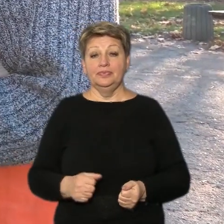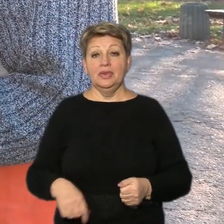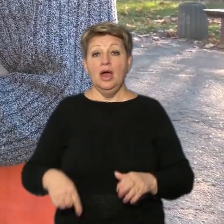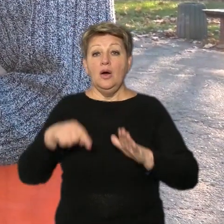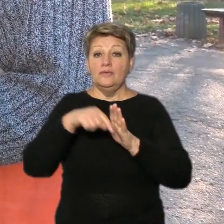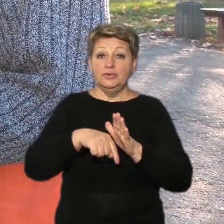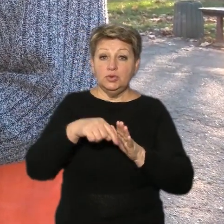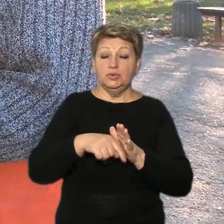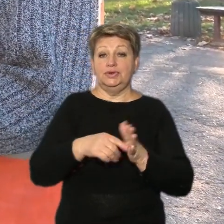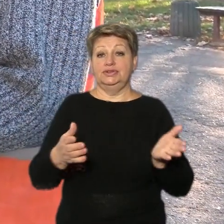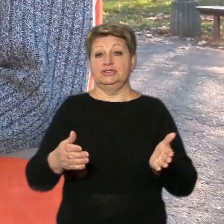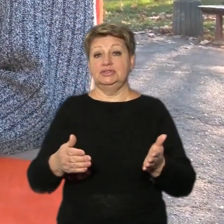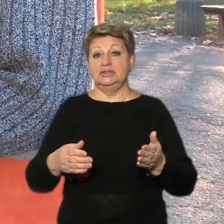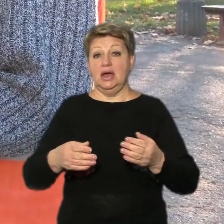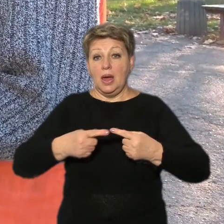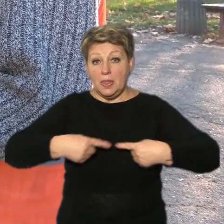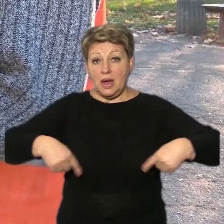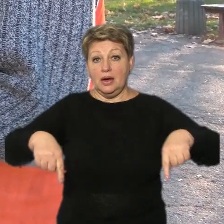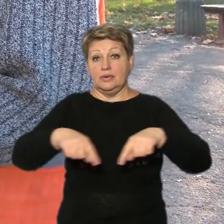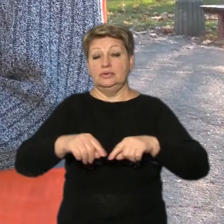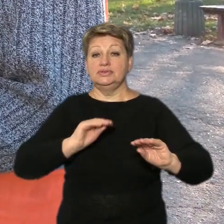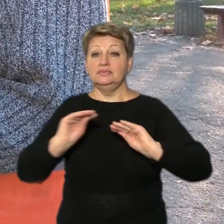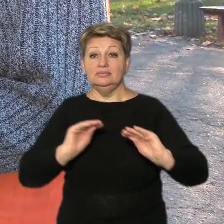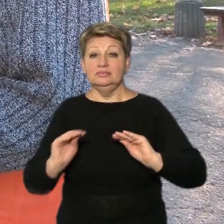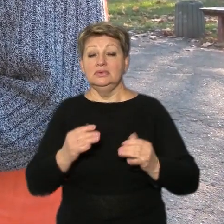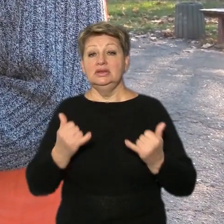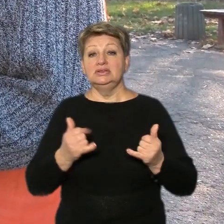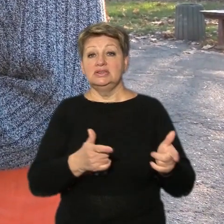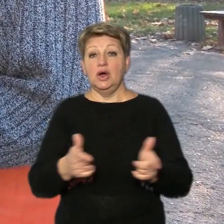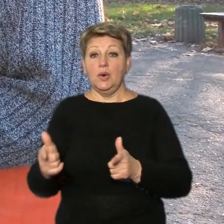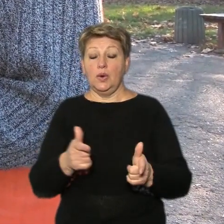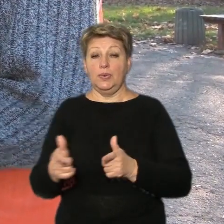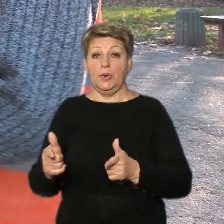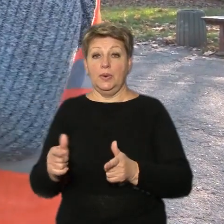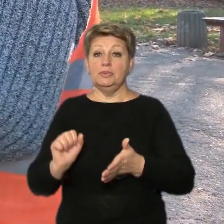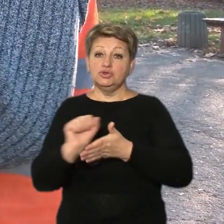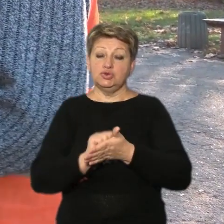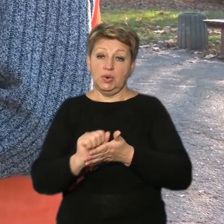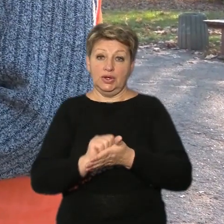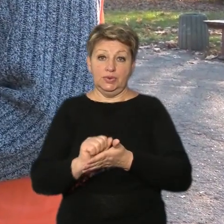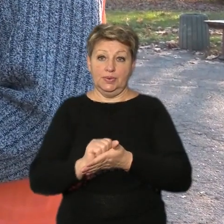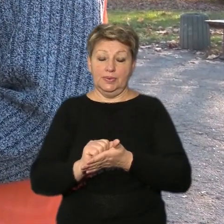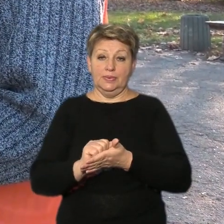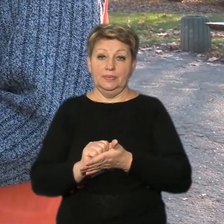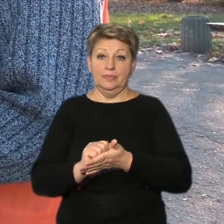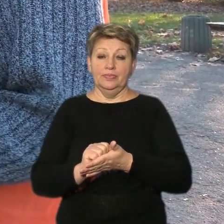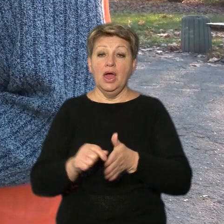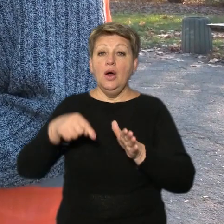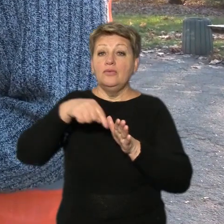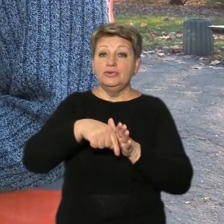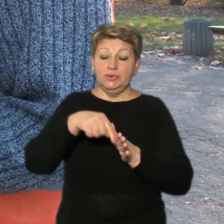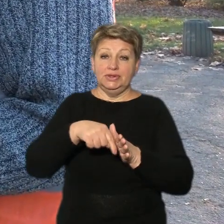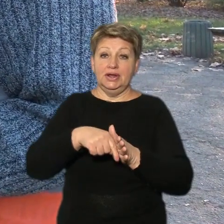наружне облагороджування. Зараз готуємо під баранець штукатурку. Внутрі